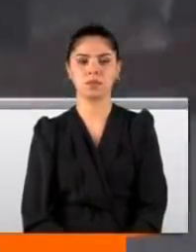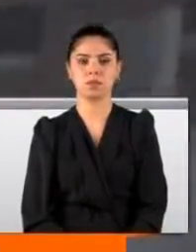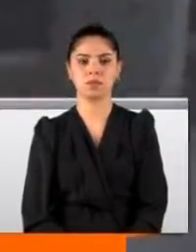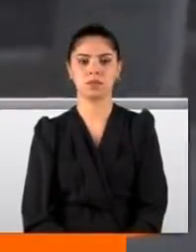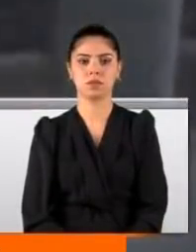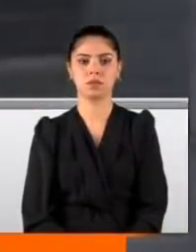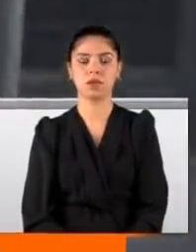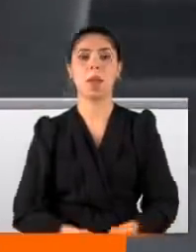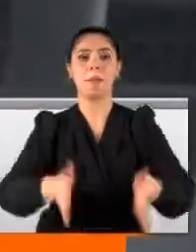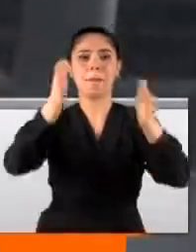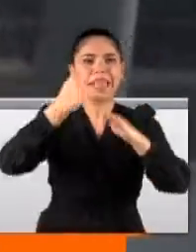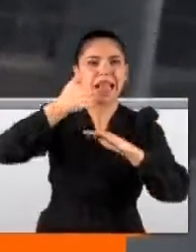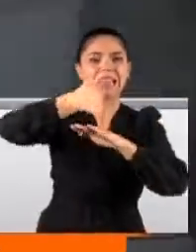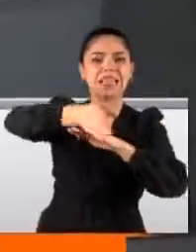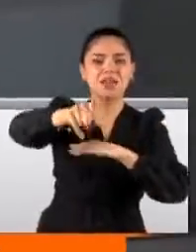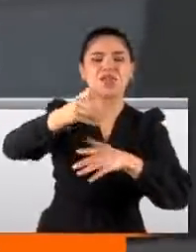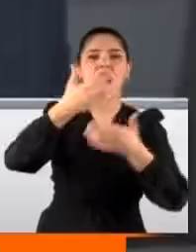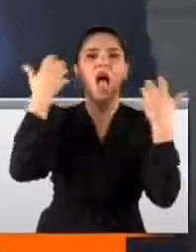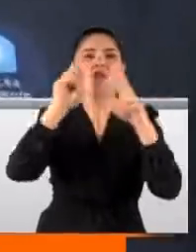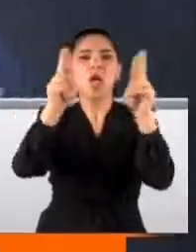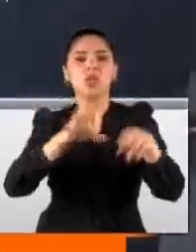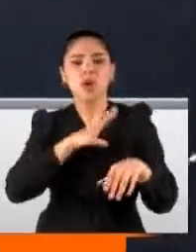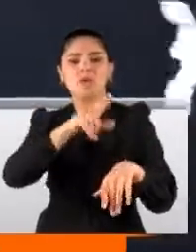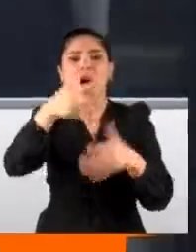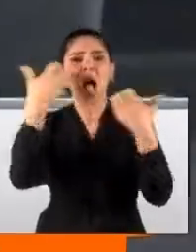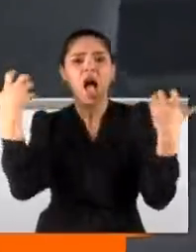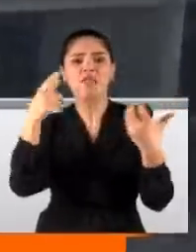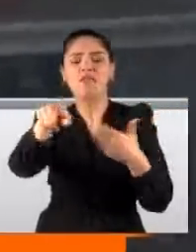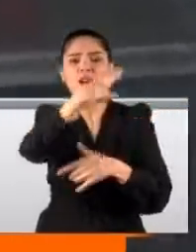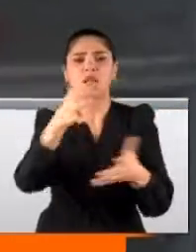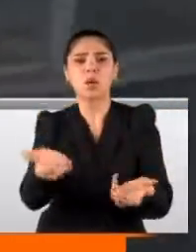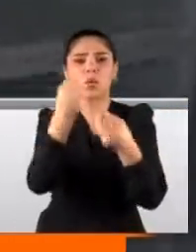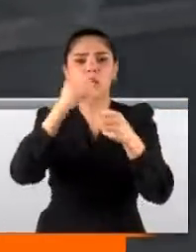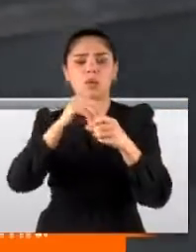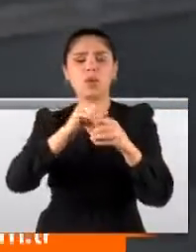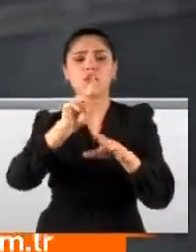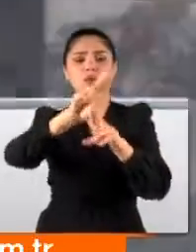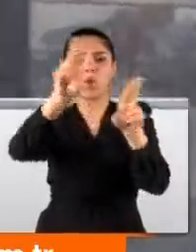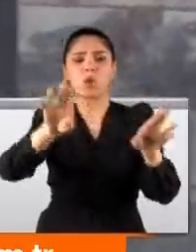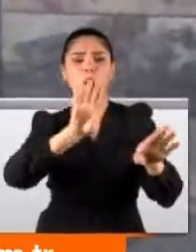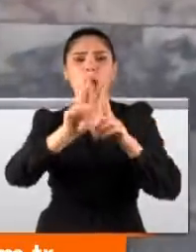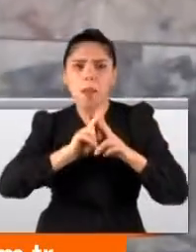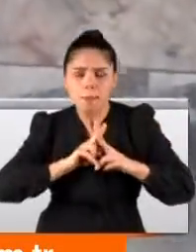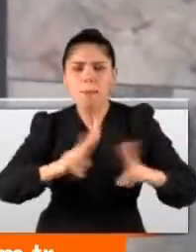Binanın girişinde ise pet shop vardı. Mahsur kalan hayvanları kurtarmak için dükkanın kapısı kırıldı.